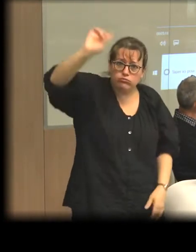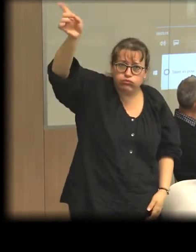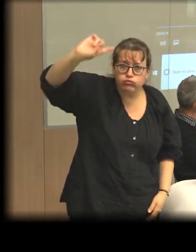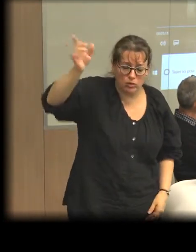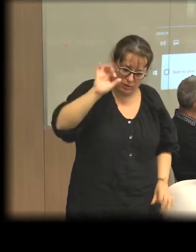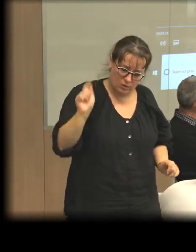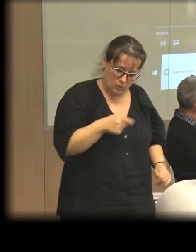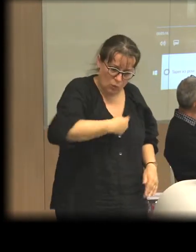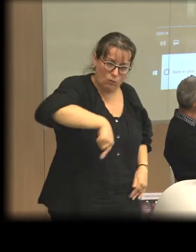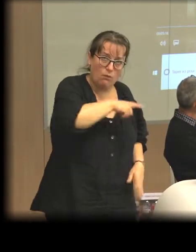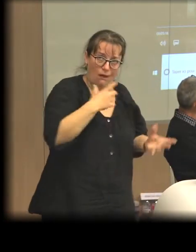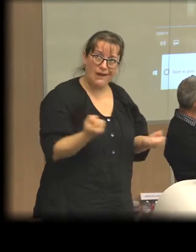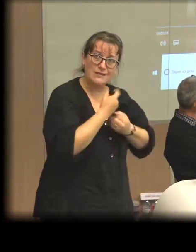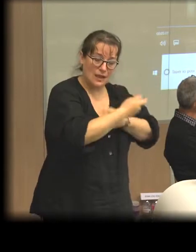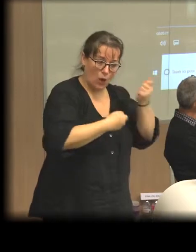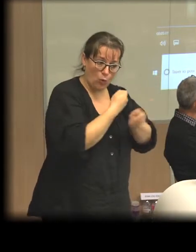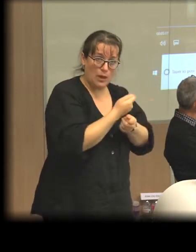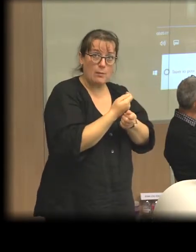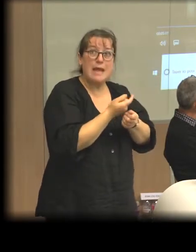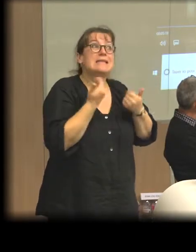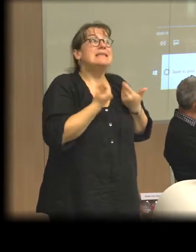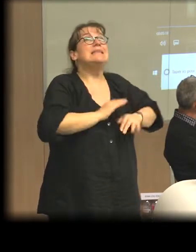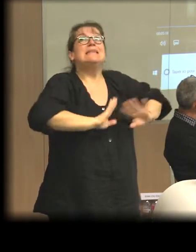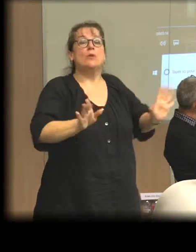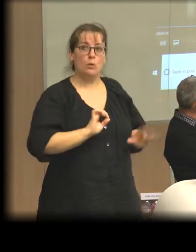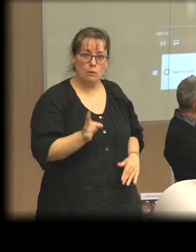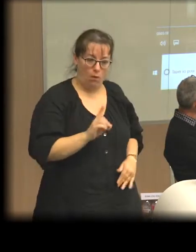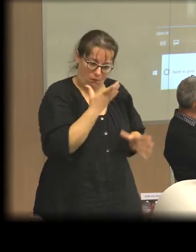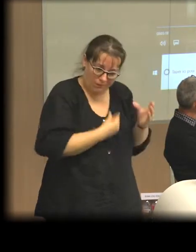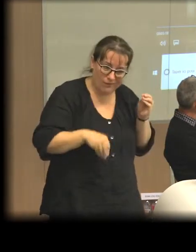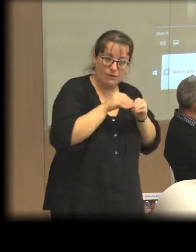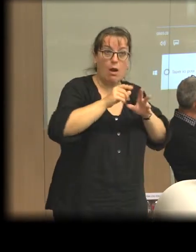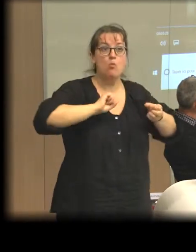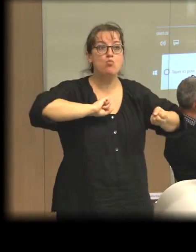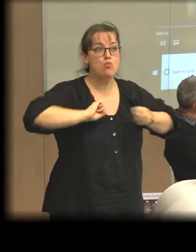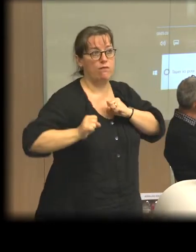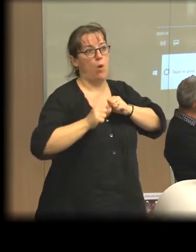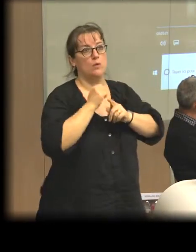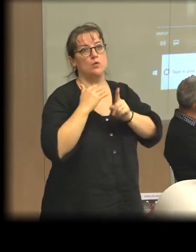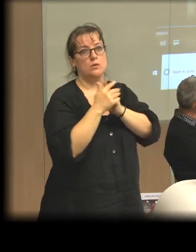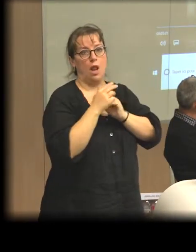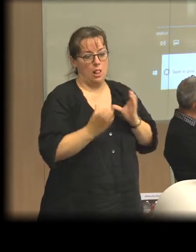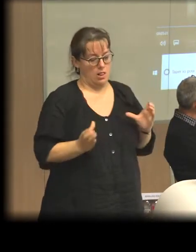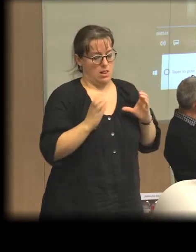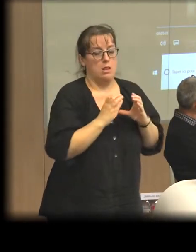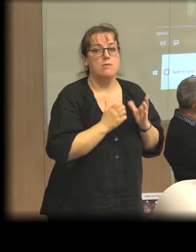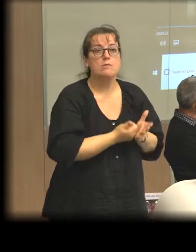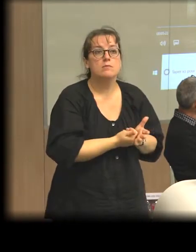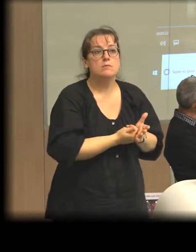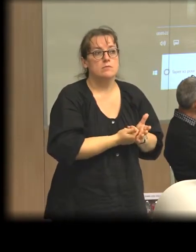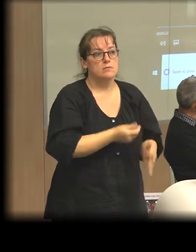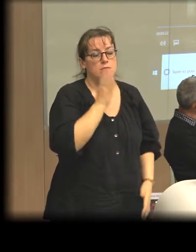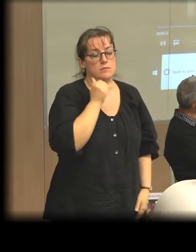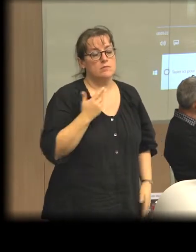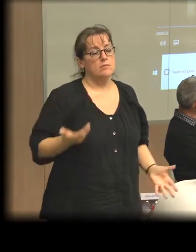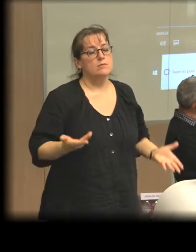activités économiques, mais nous sommes aussi un mouvement social ». Donc ça renvoie bien à cette question de ce que l'économie solidaire d'aujourd'hui n'est